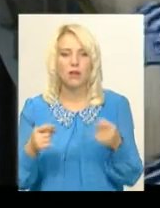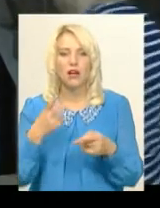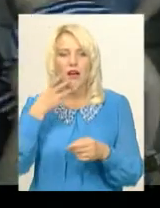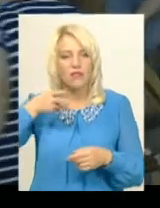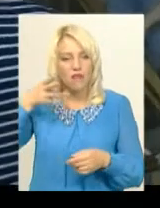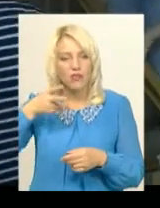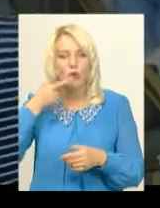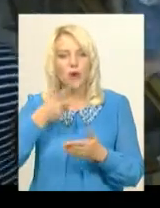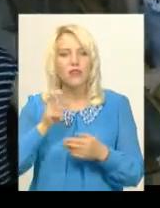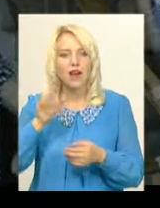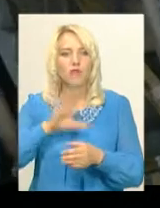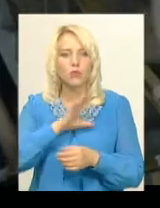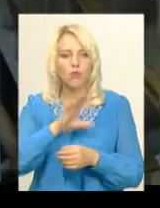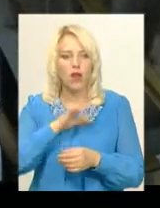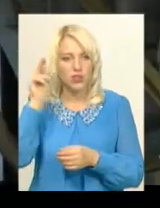як відбувалися навчання.